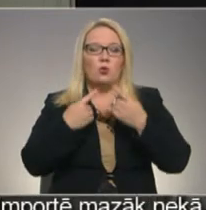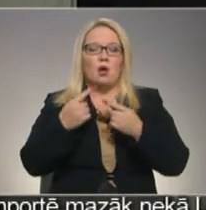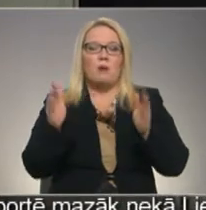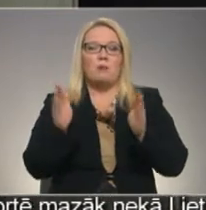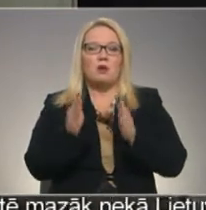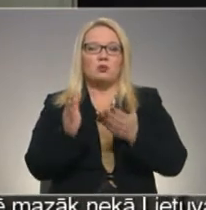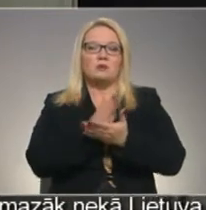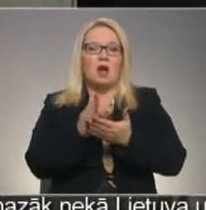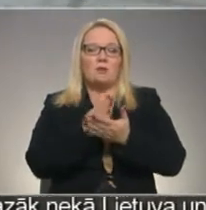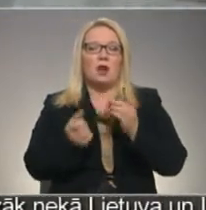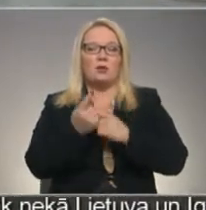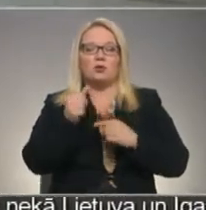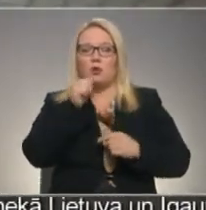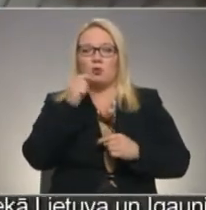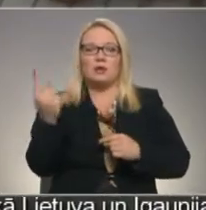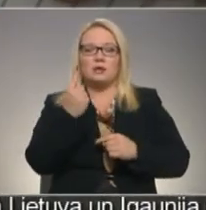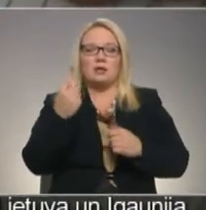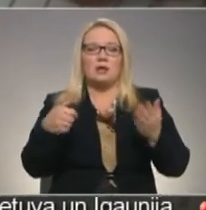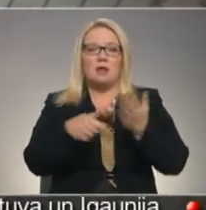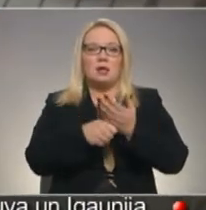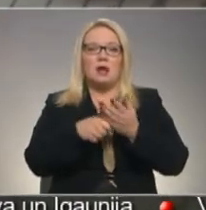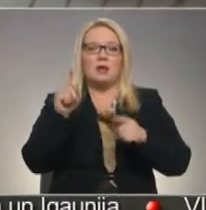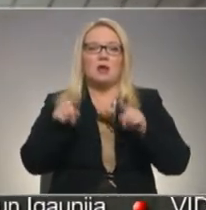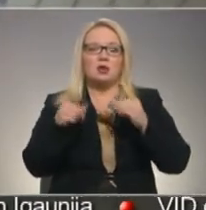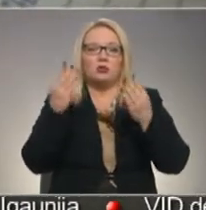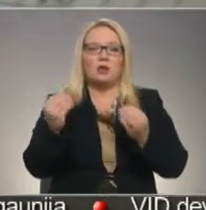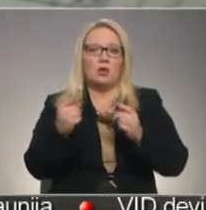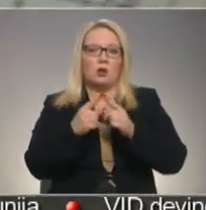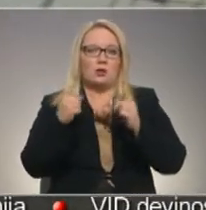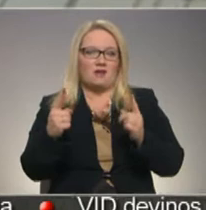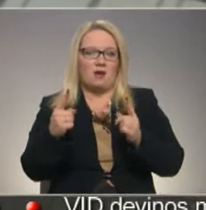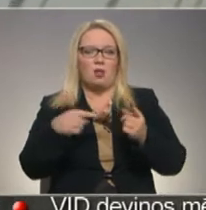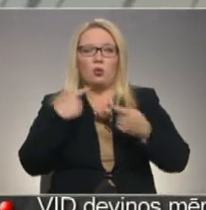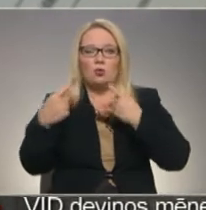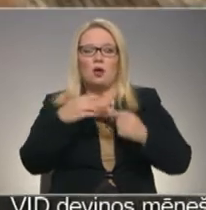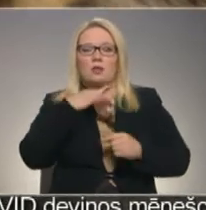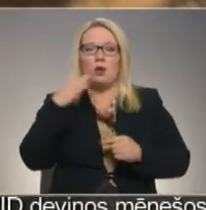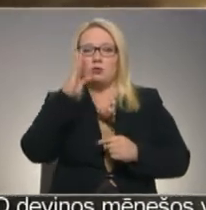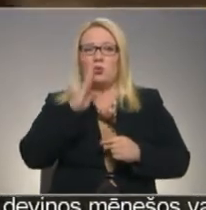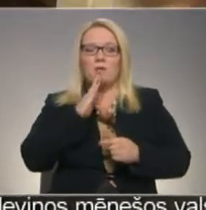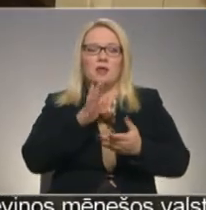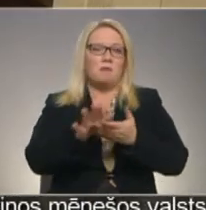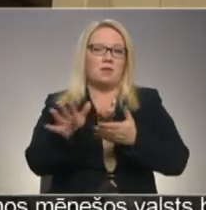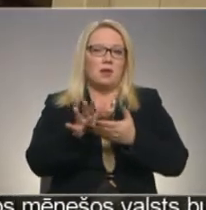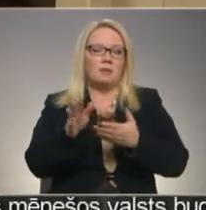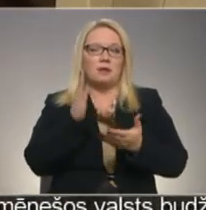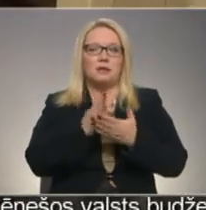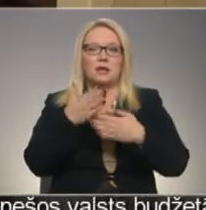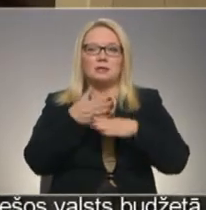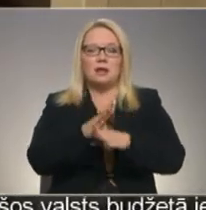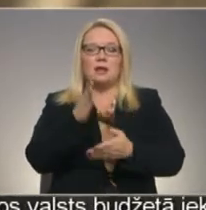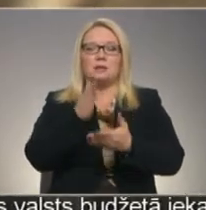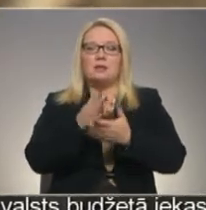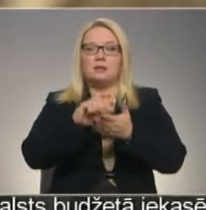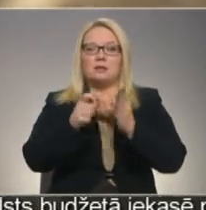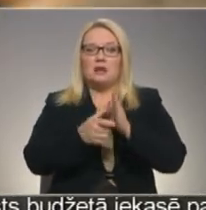starpību, kas rodas, ūdens skaitītājs deklarējā ar dažu dienu intervālu. Runa ir par daudz nopietnākiem patēriņiem, kas tiek sadalīdz starp